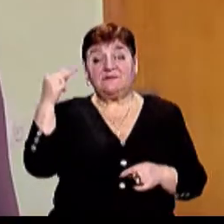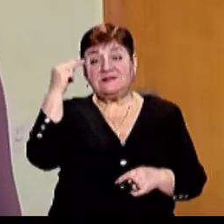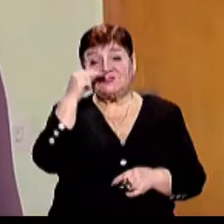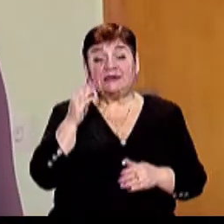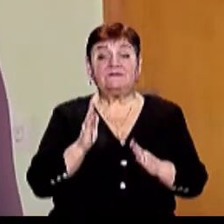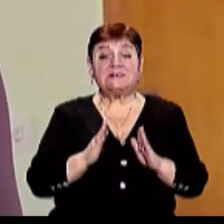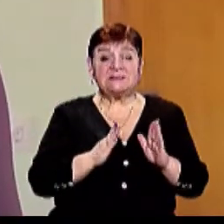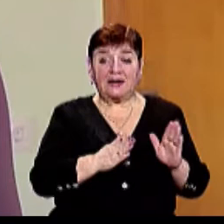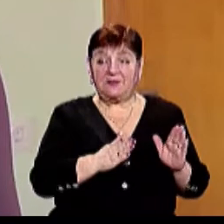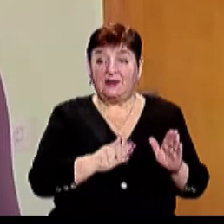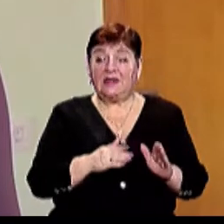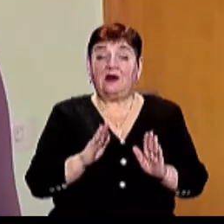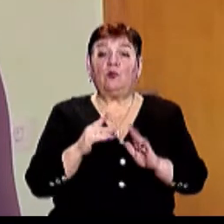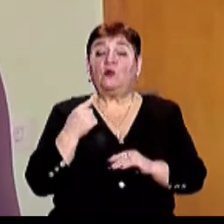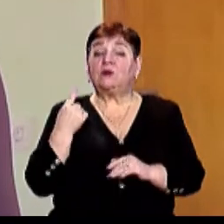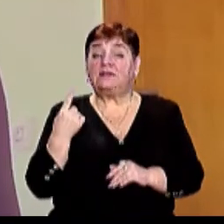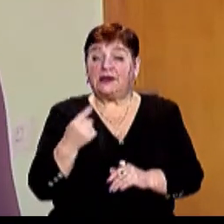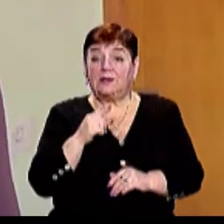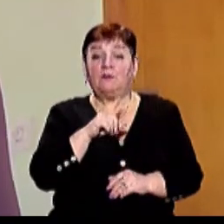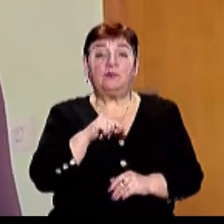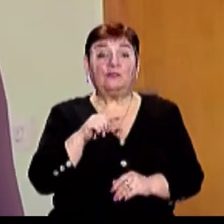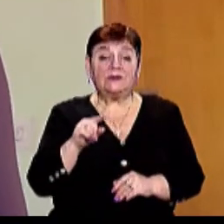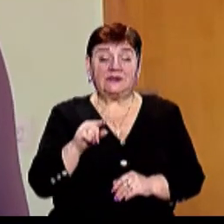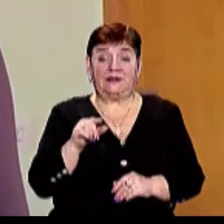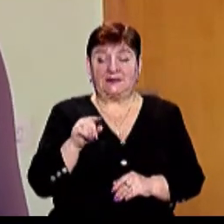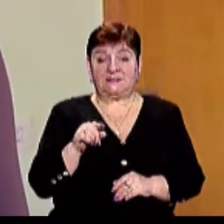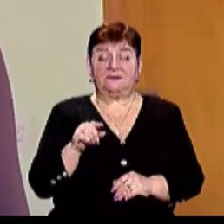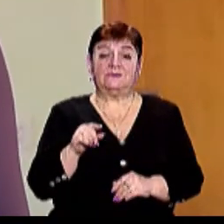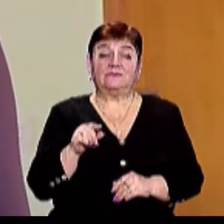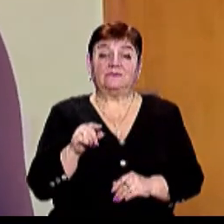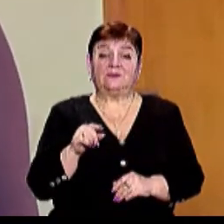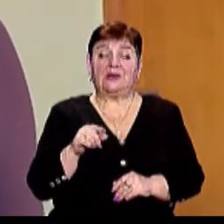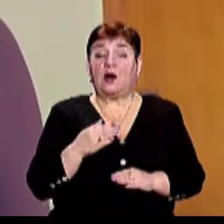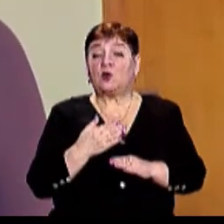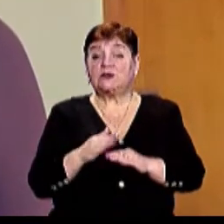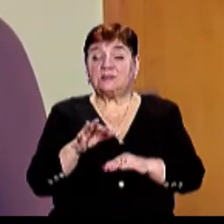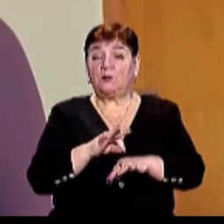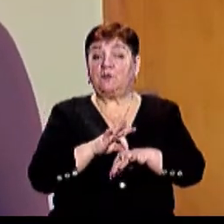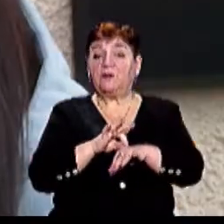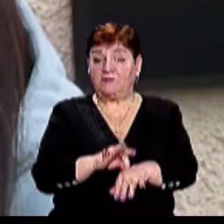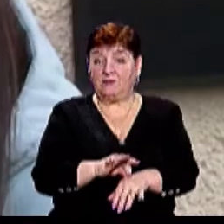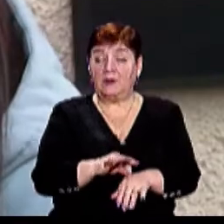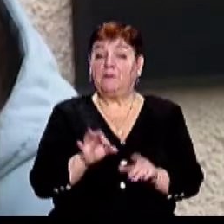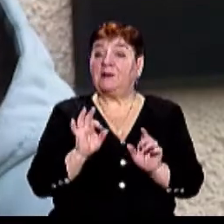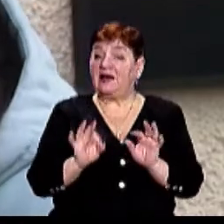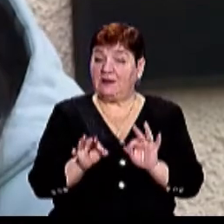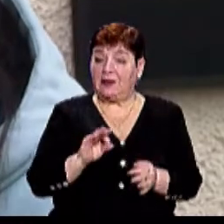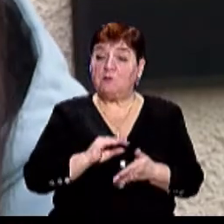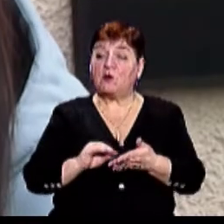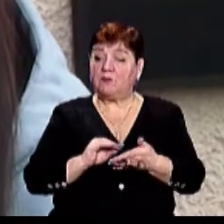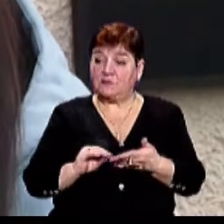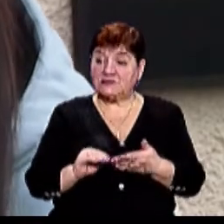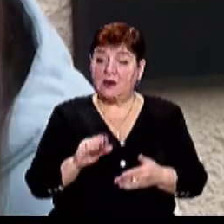системі Фемінітиви – це всього лиш один пункт із розділу про правопис суфіксів Бібліотекарка